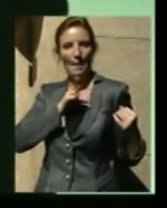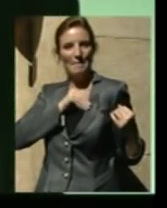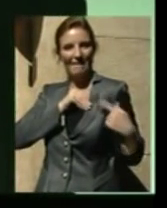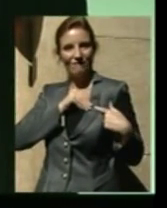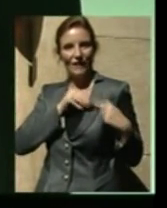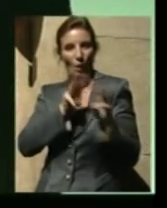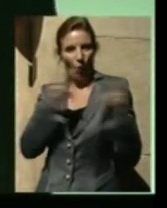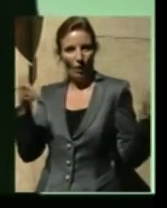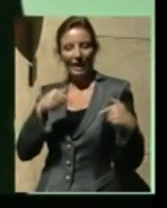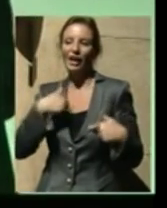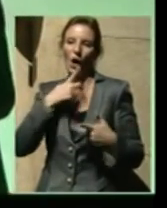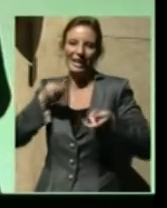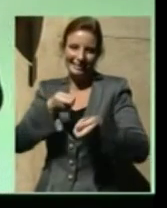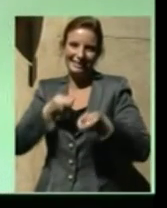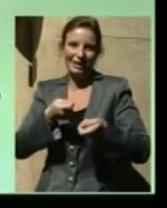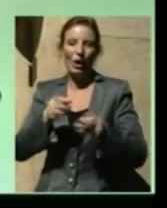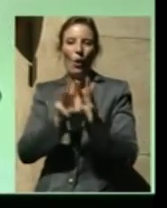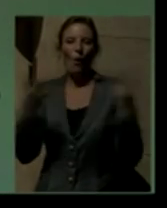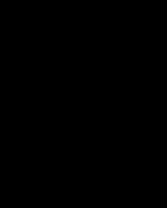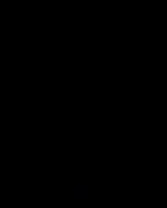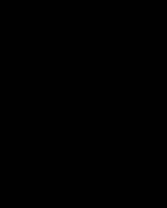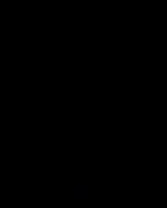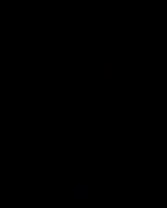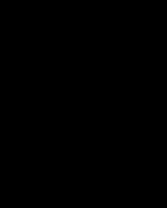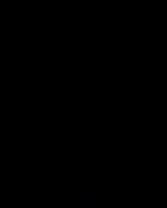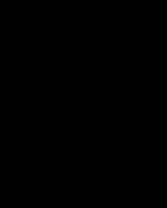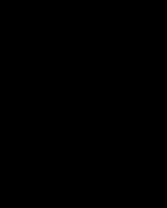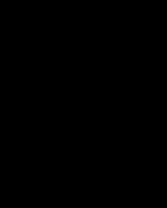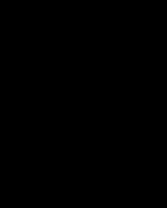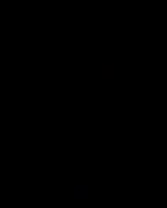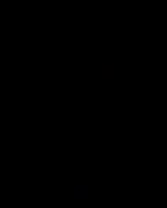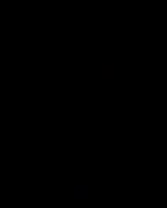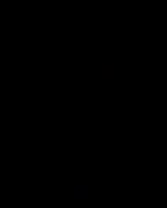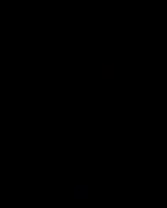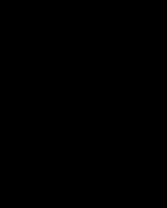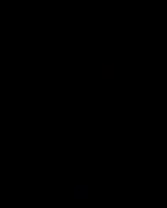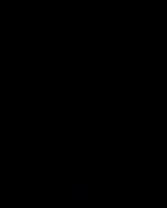siamo tra i promotori di Wiki Italia. Grazie Frida, grazie di tutto. Grazie te.